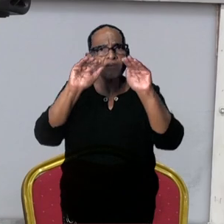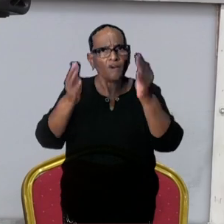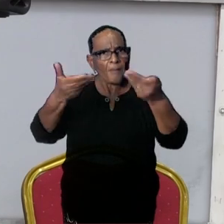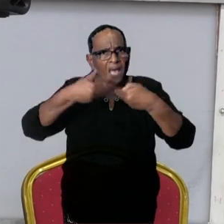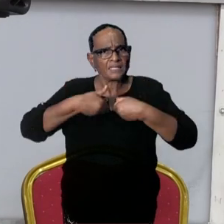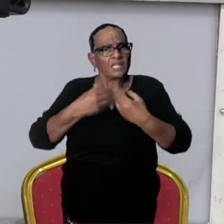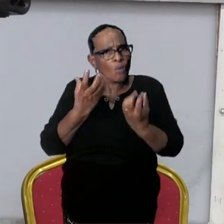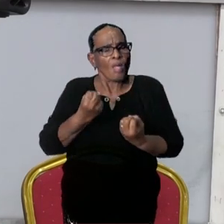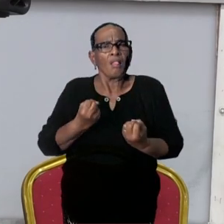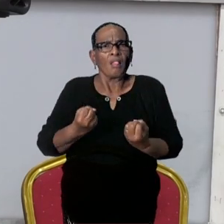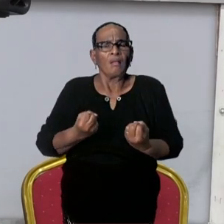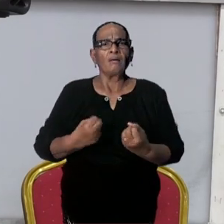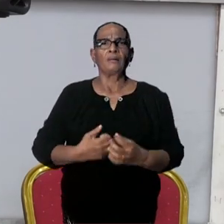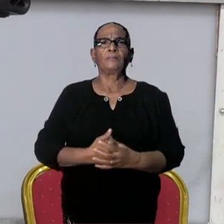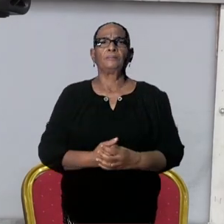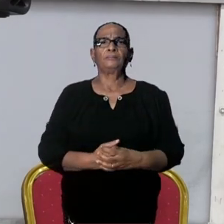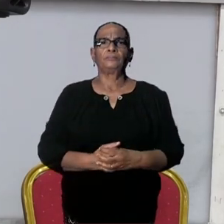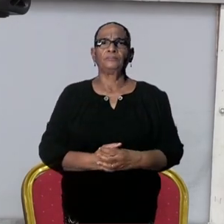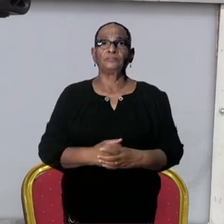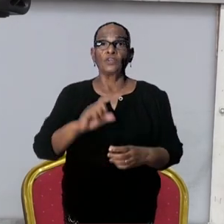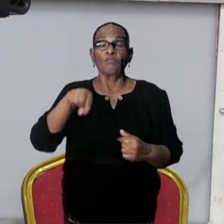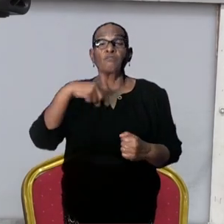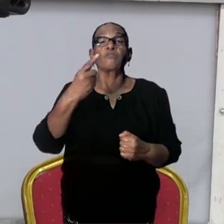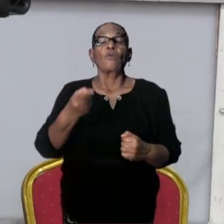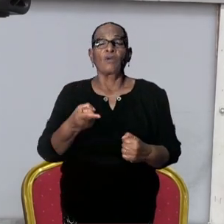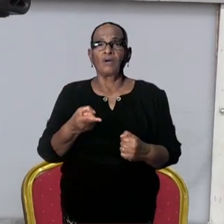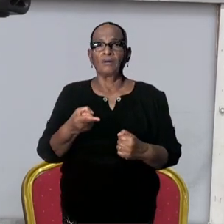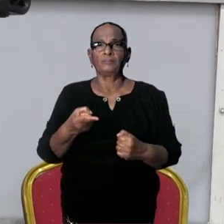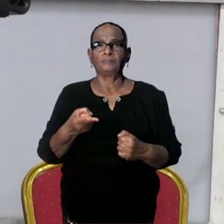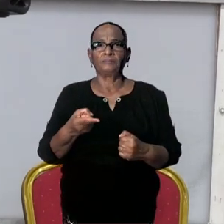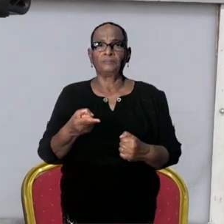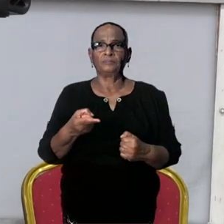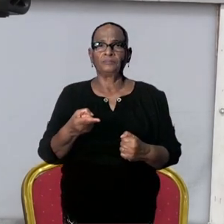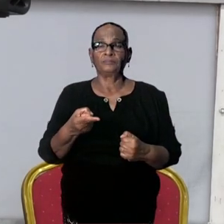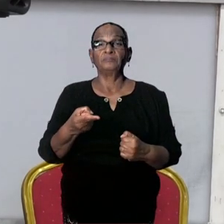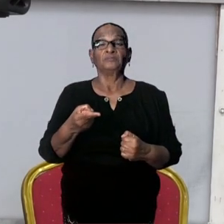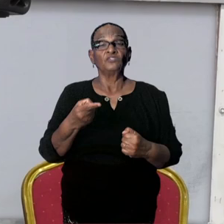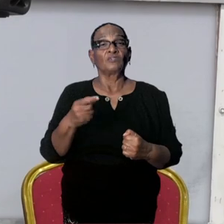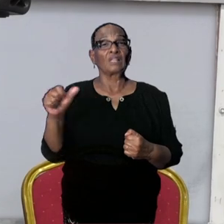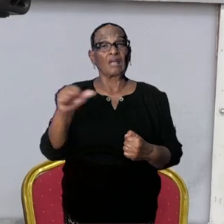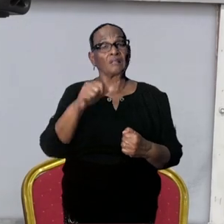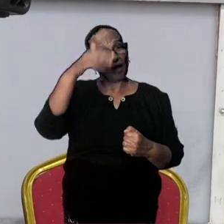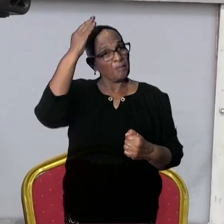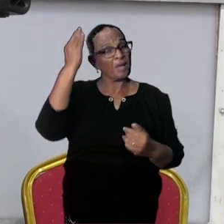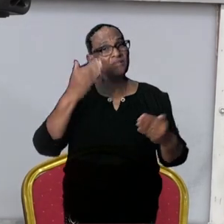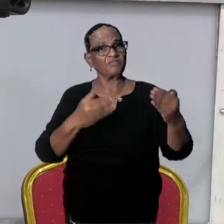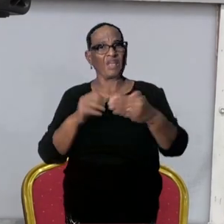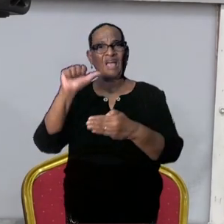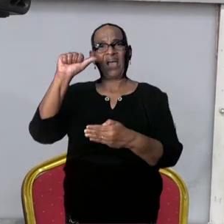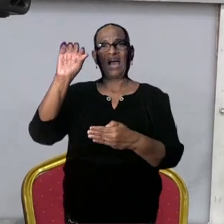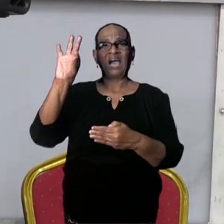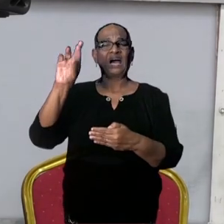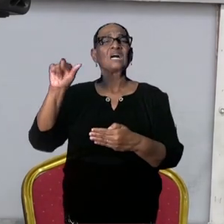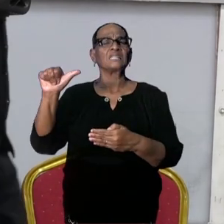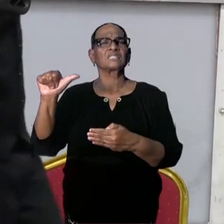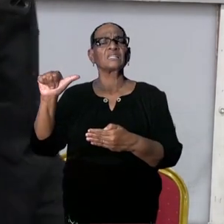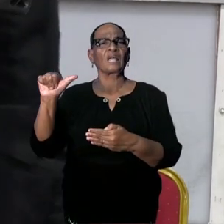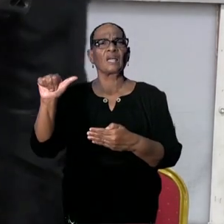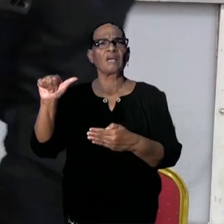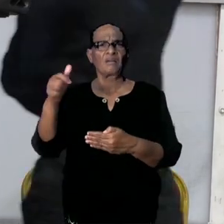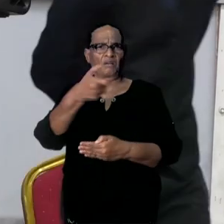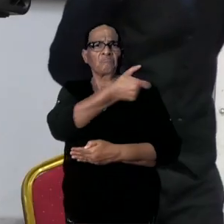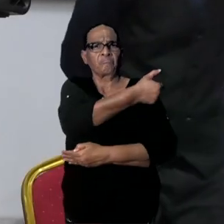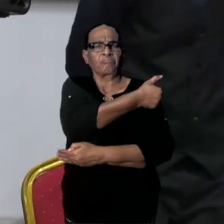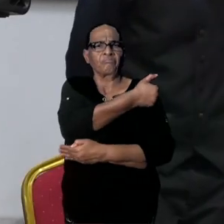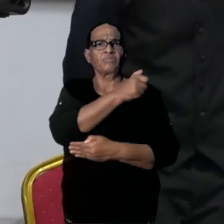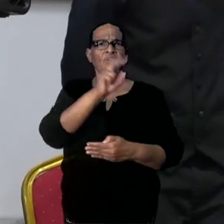kunnen krijgen? In het vervallen van de vraag van Bisham over het AstraZeneca vaccin en de